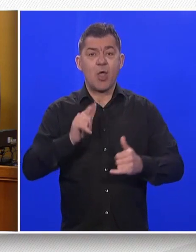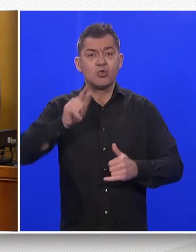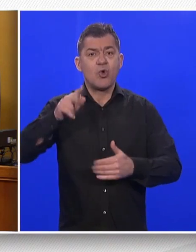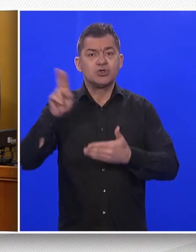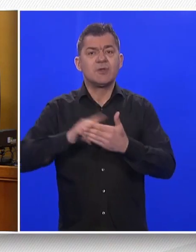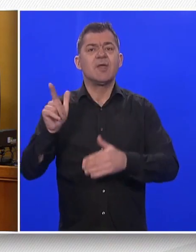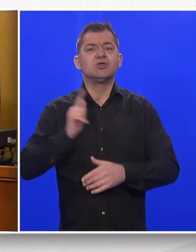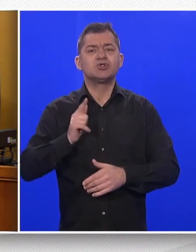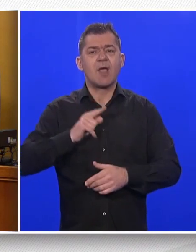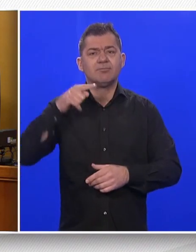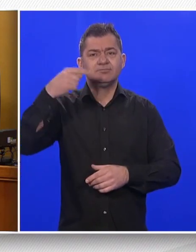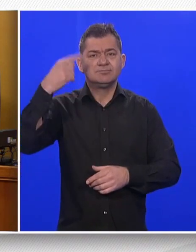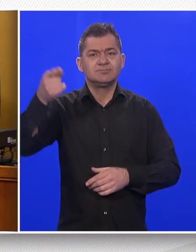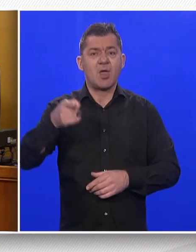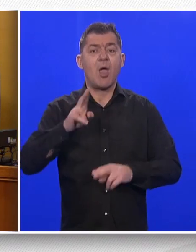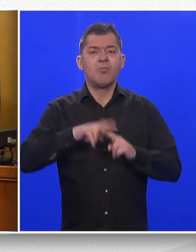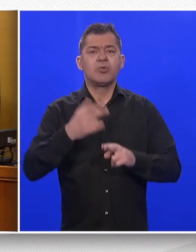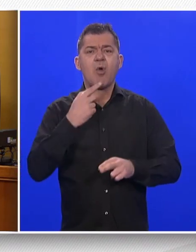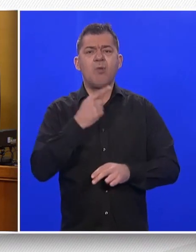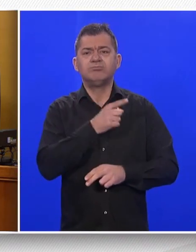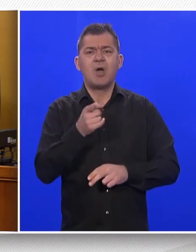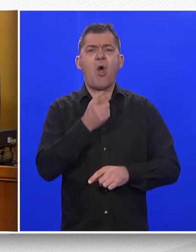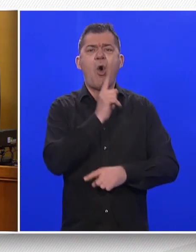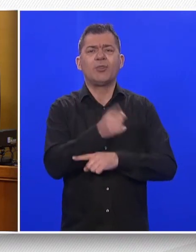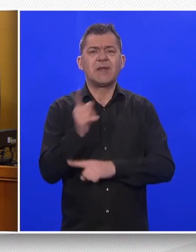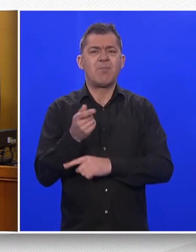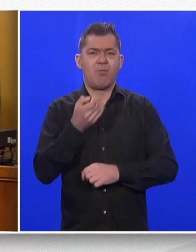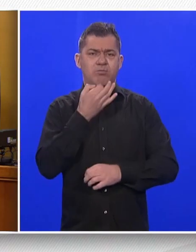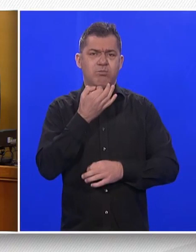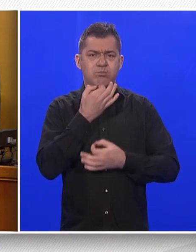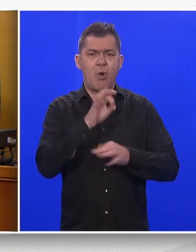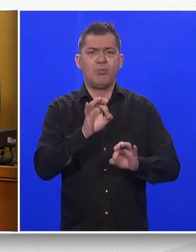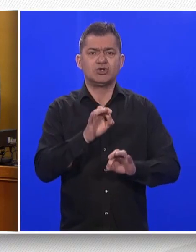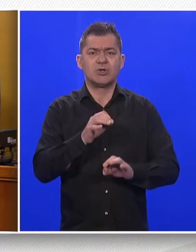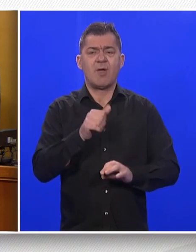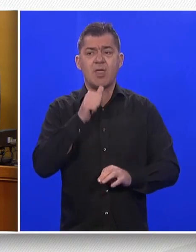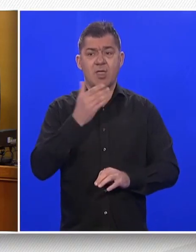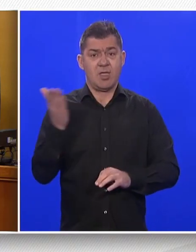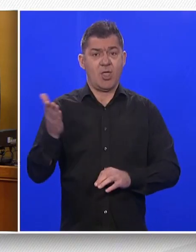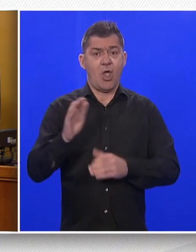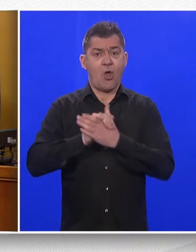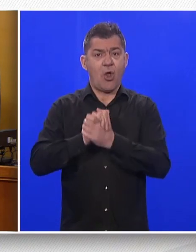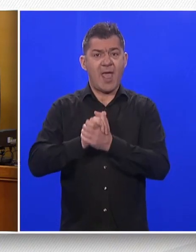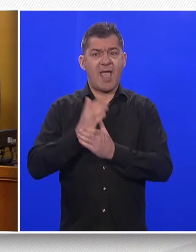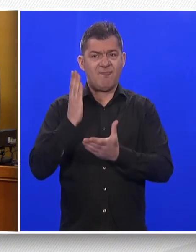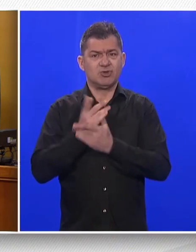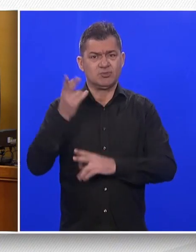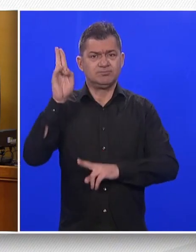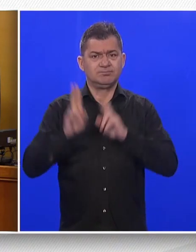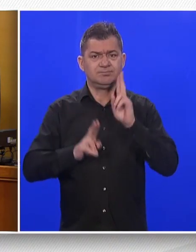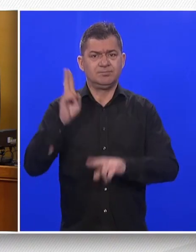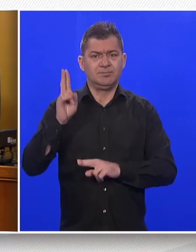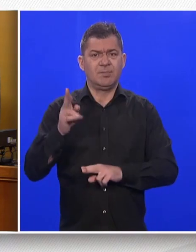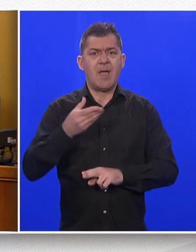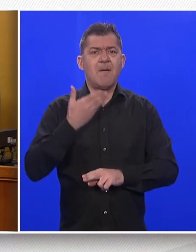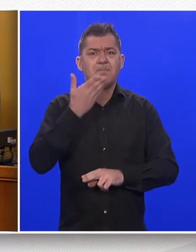odrede popraviti i prijedlozi koje su neki od kolega ovdje navodili. Postoji čitav niz